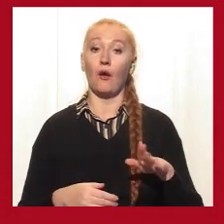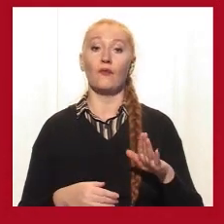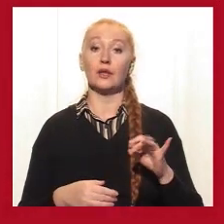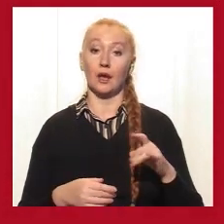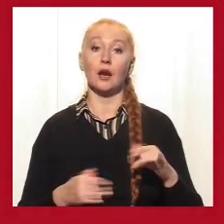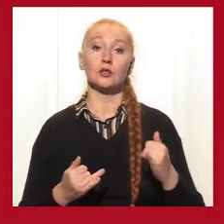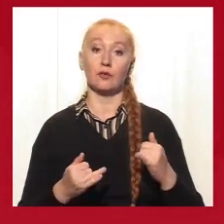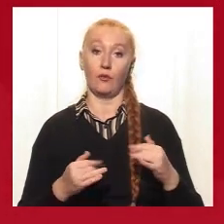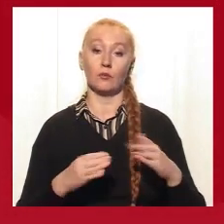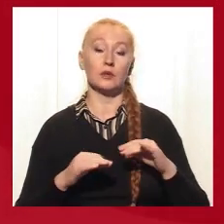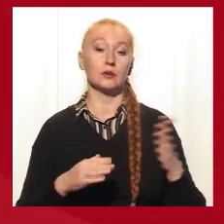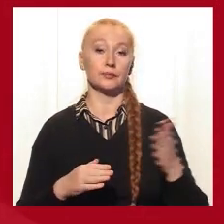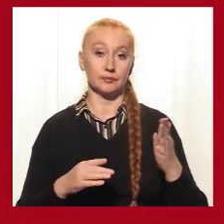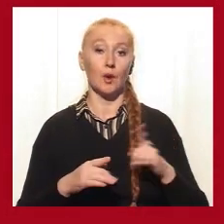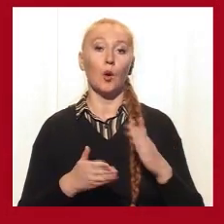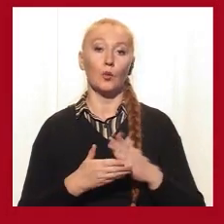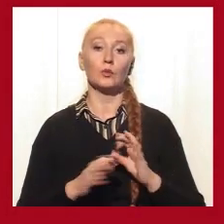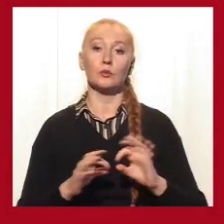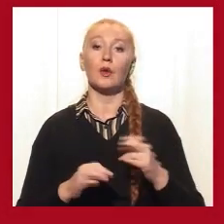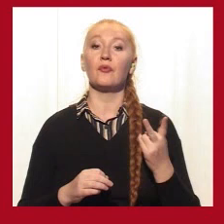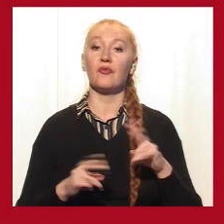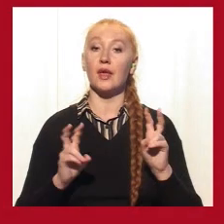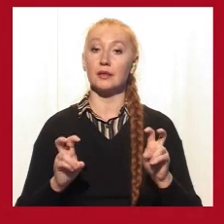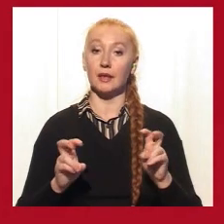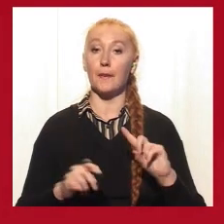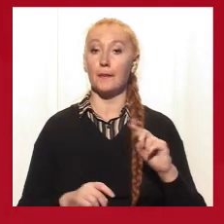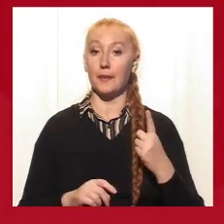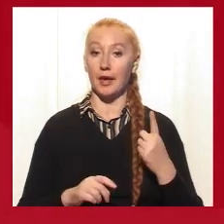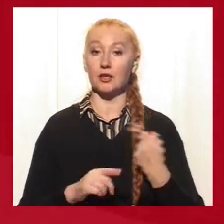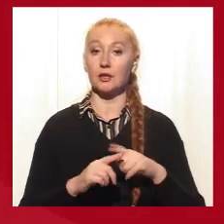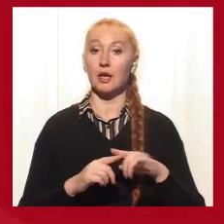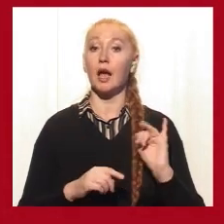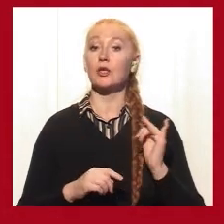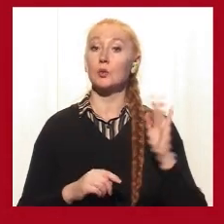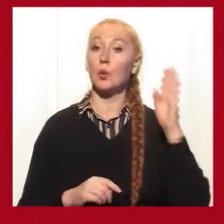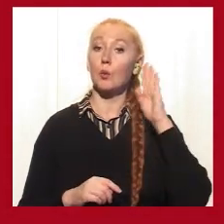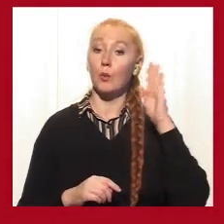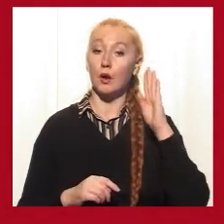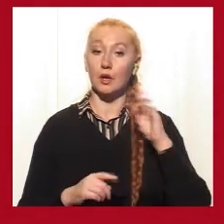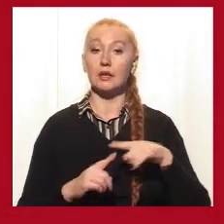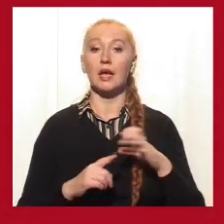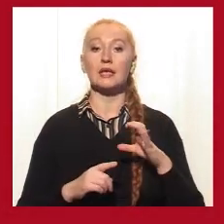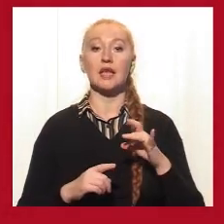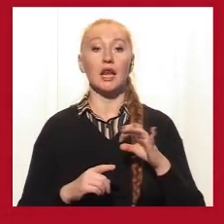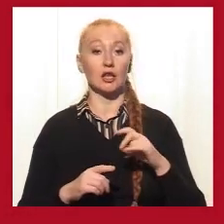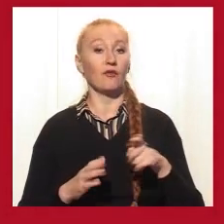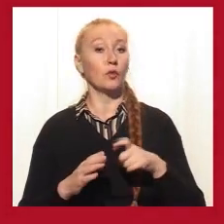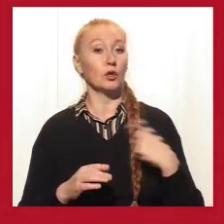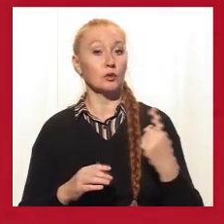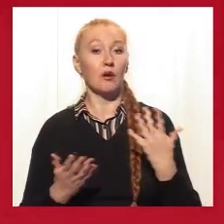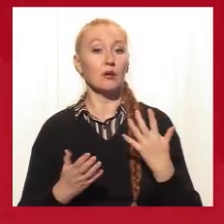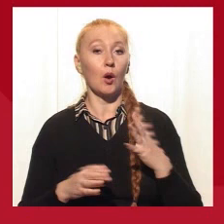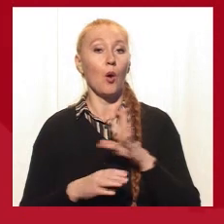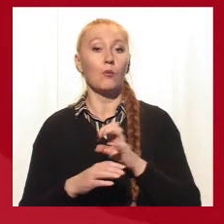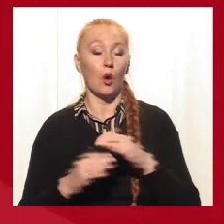Сьогодні зі спікерами студії будемо говорити на дві теми. Перша – це історія хлопчика з селидового Донецької області, якого